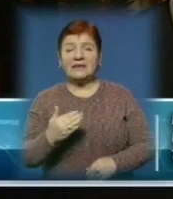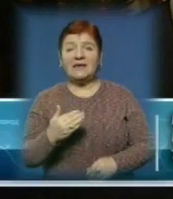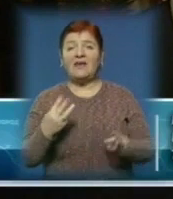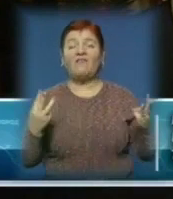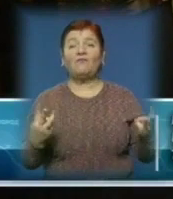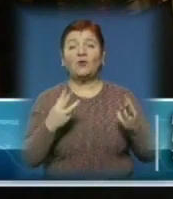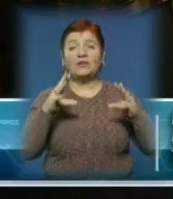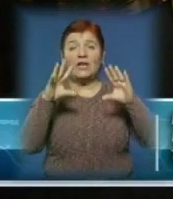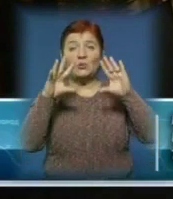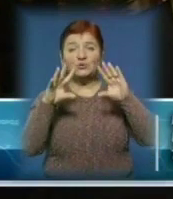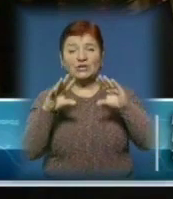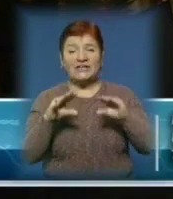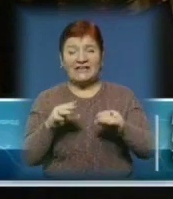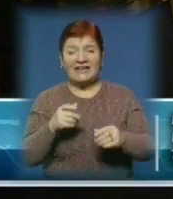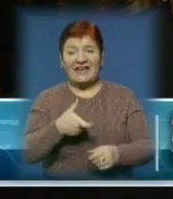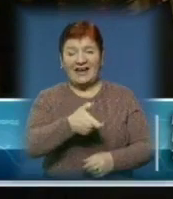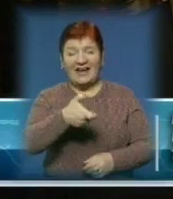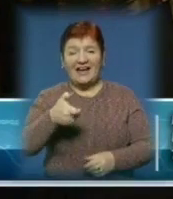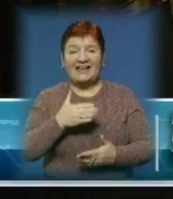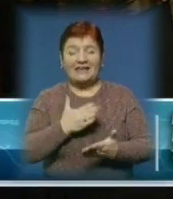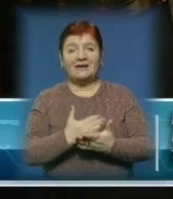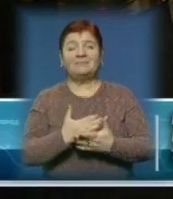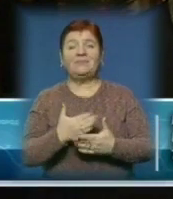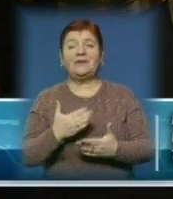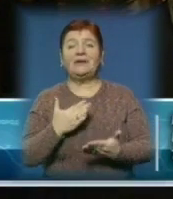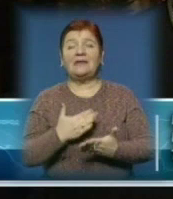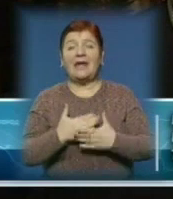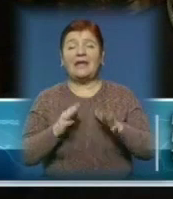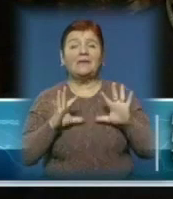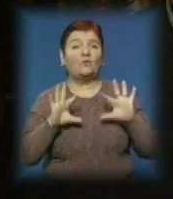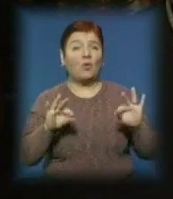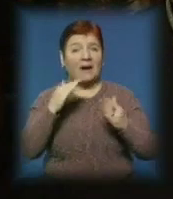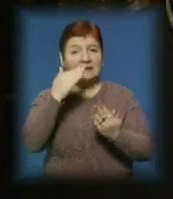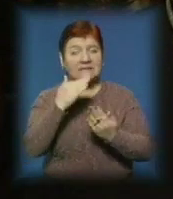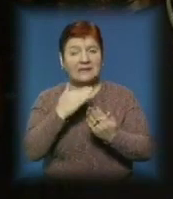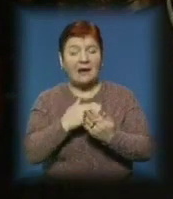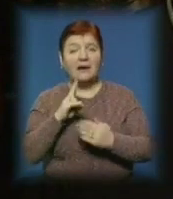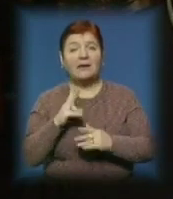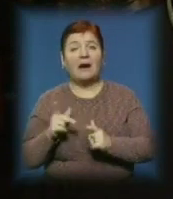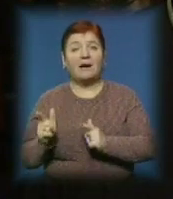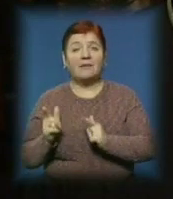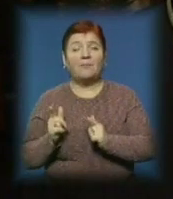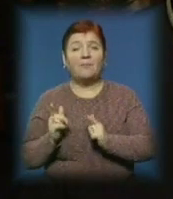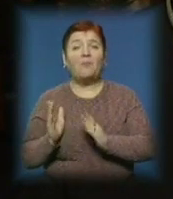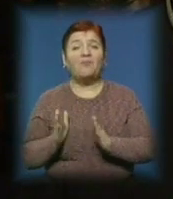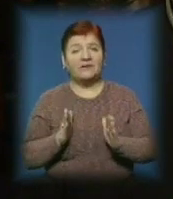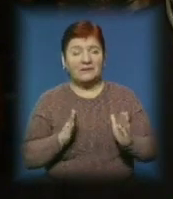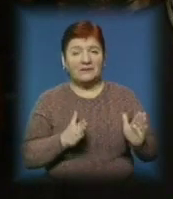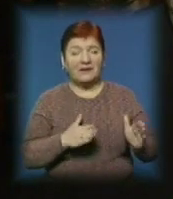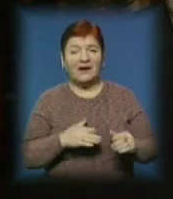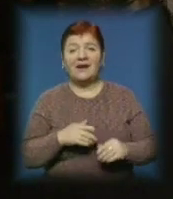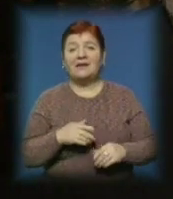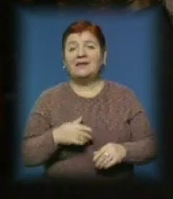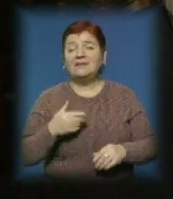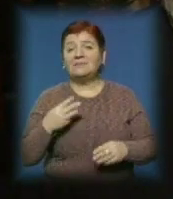знаходяться в церкві, заодно в нас є інформація, як треба поводитися під час, якщо було якось